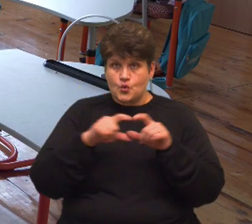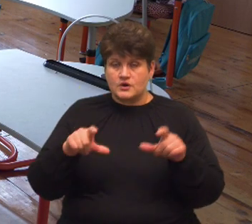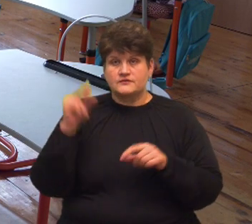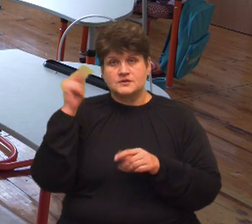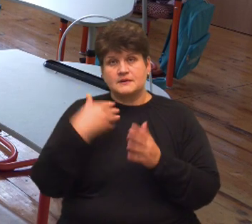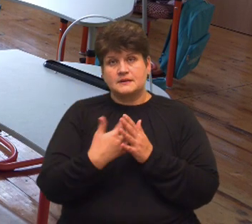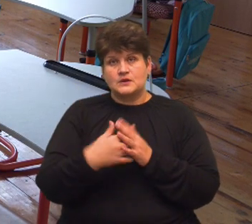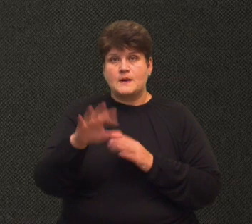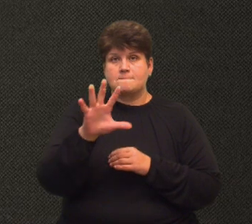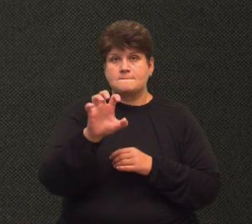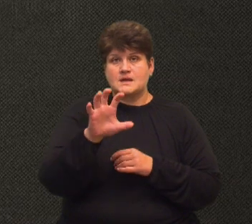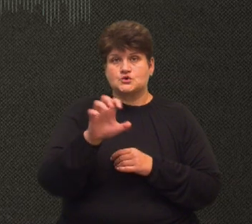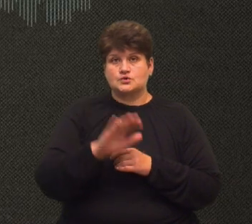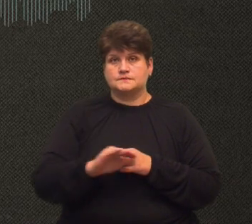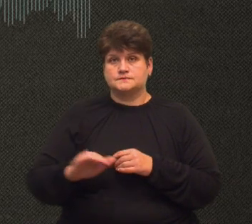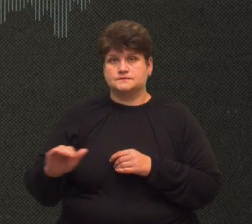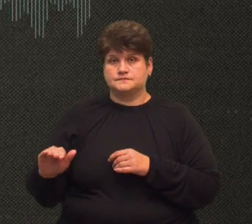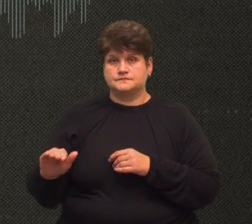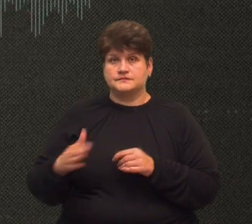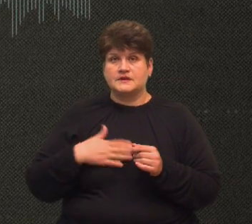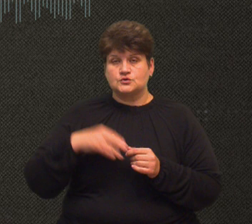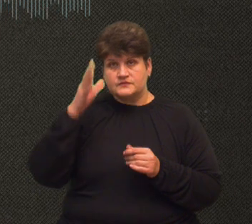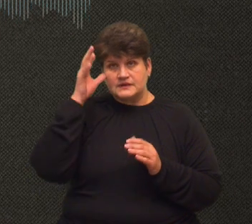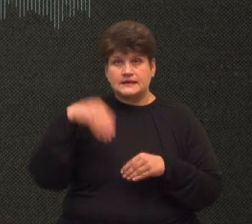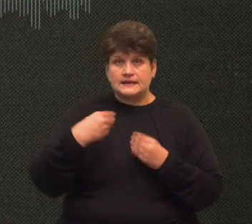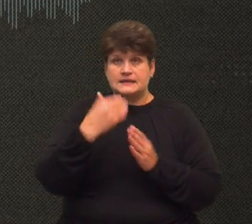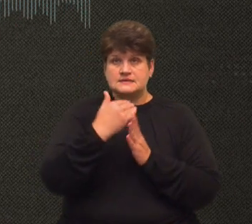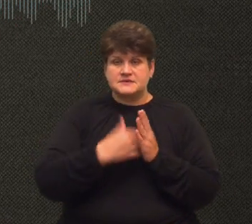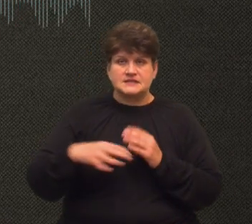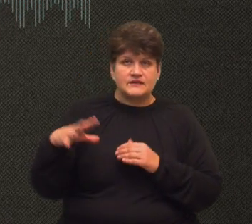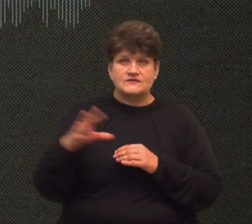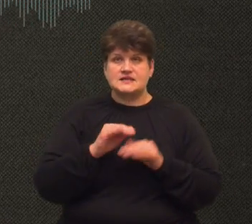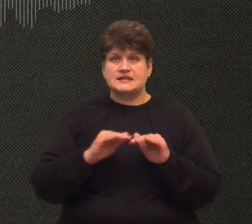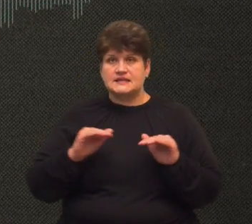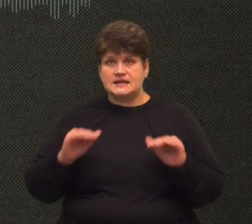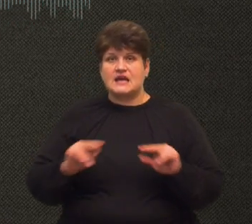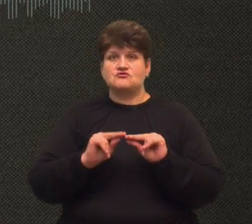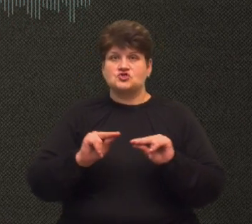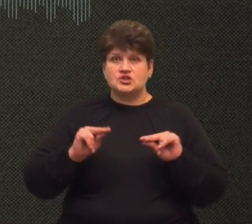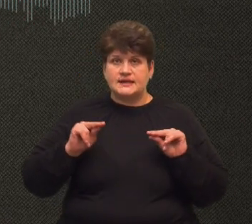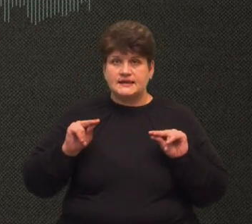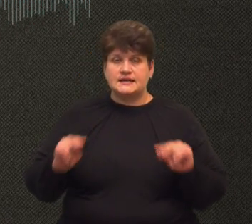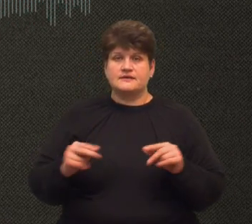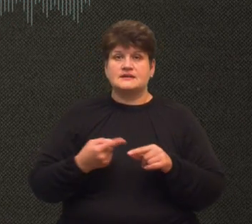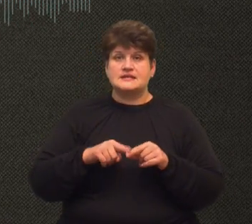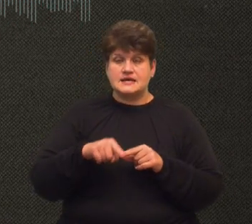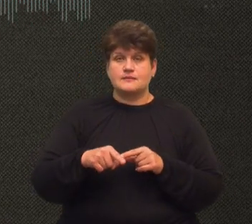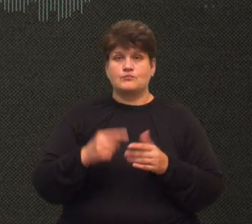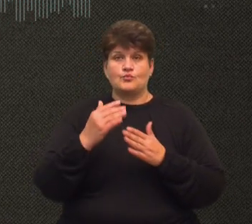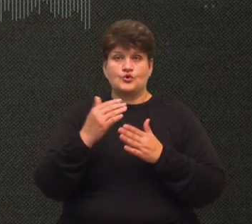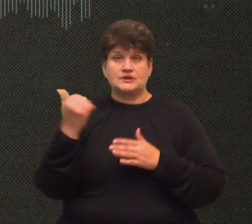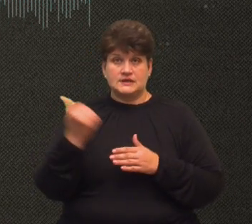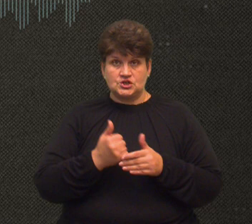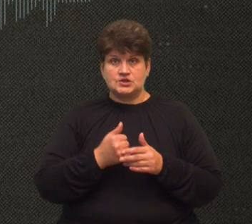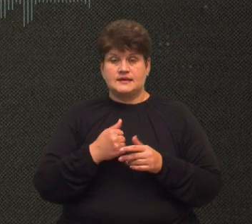приблизно 500 учнів. Наша освіта дала списки всіх дітей, всіх вчителів і вони якраз ці тижні спостерігають сімейні